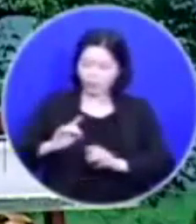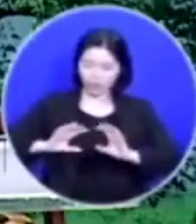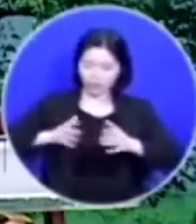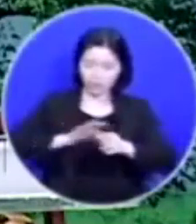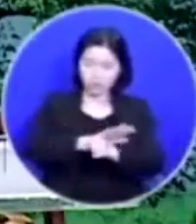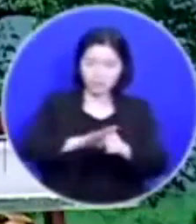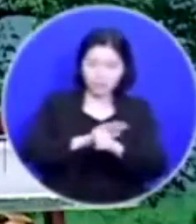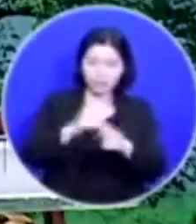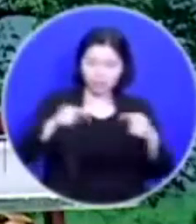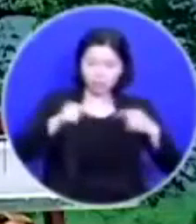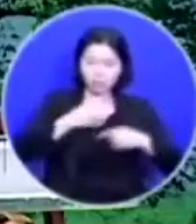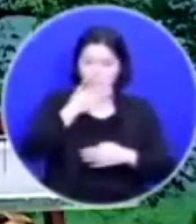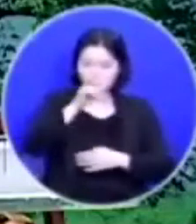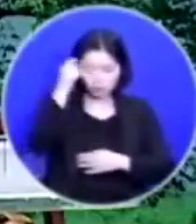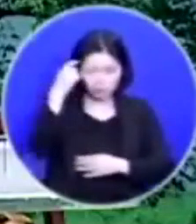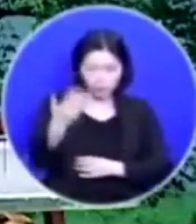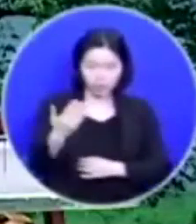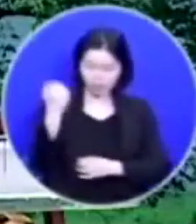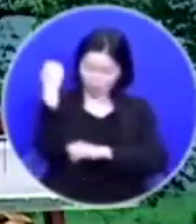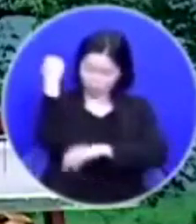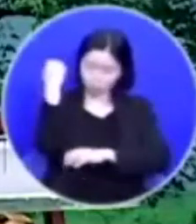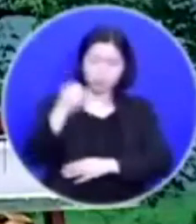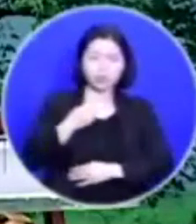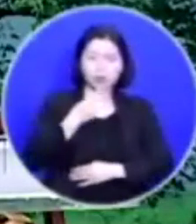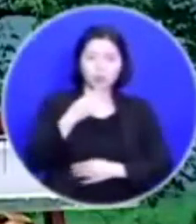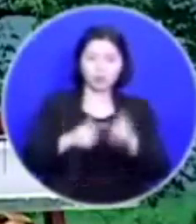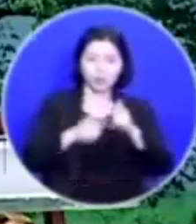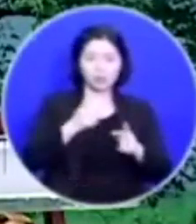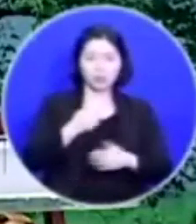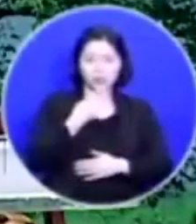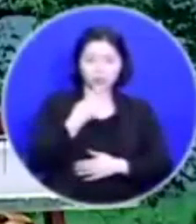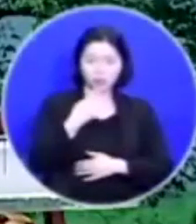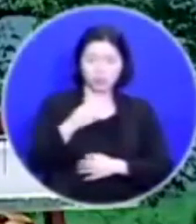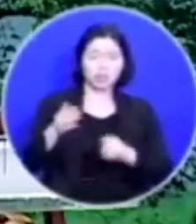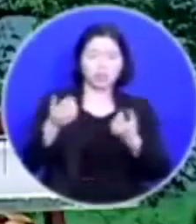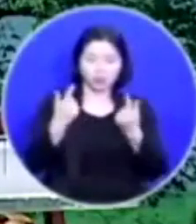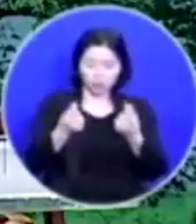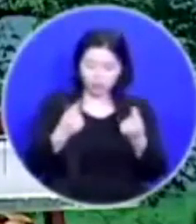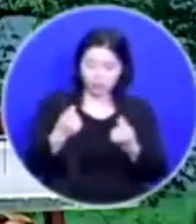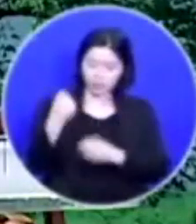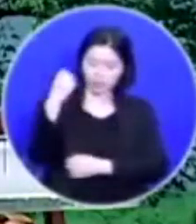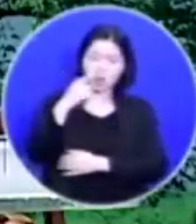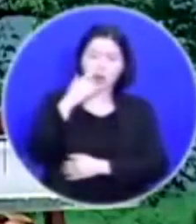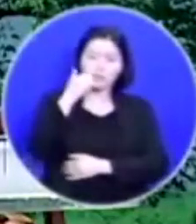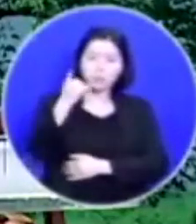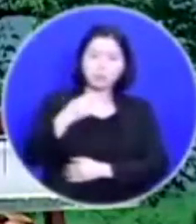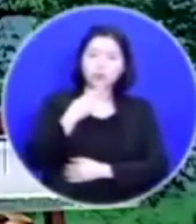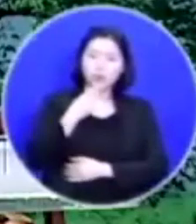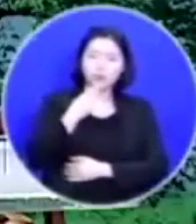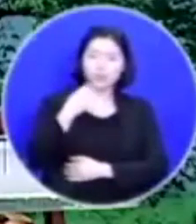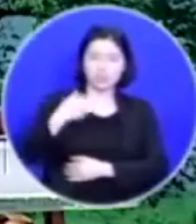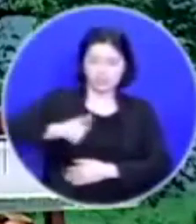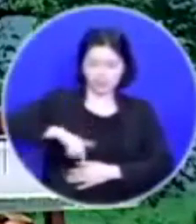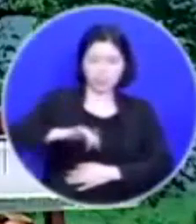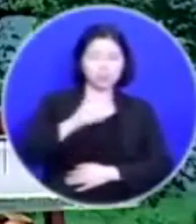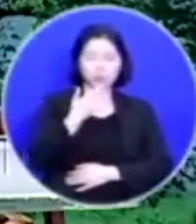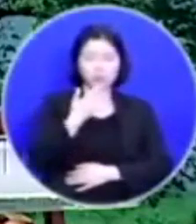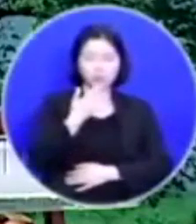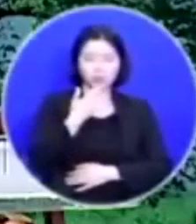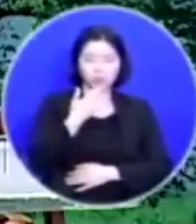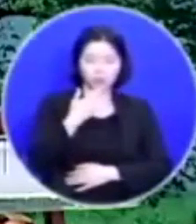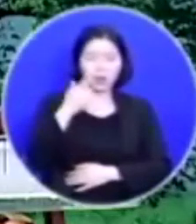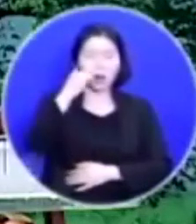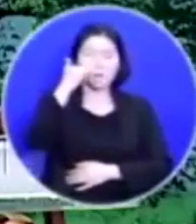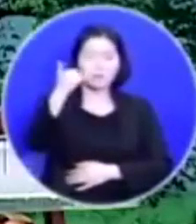뿌리 없는 나무는 없습니다 마찬가지로 부모 없는 자식도 없습니다 부모는 자식이 성장하는데 걸음이 되는